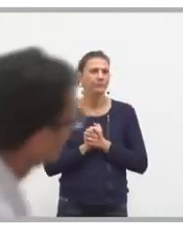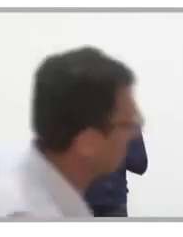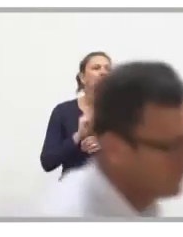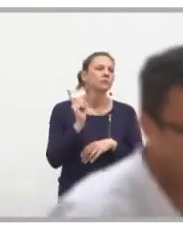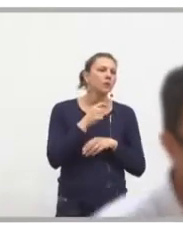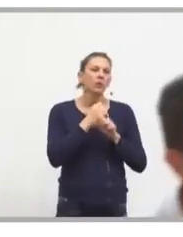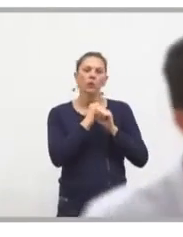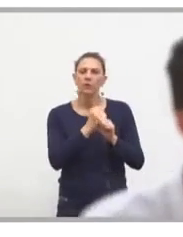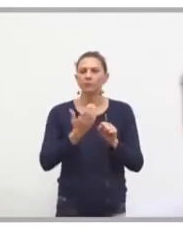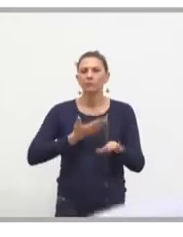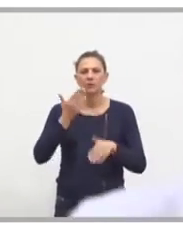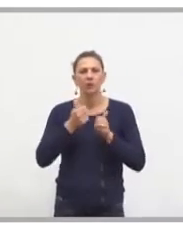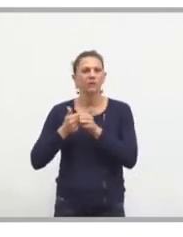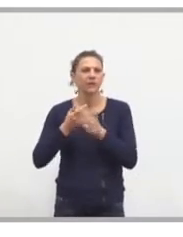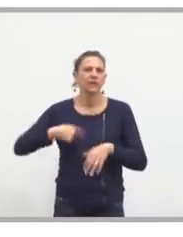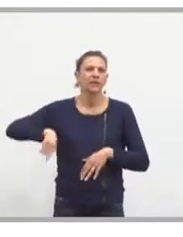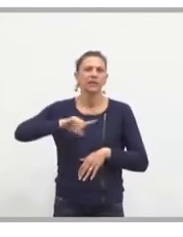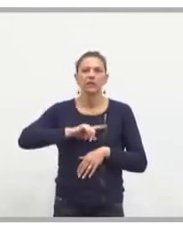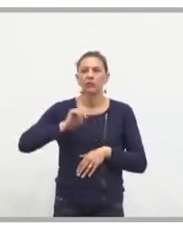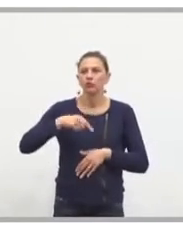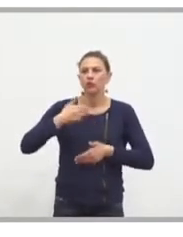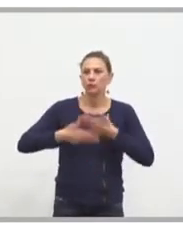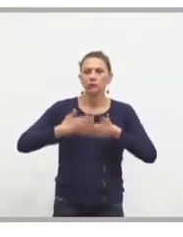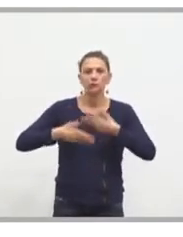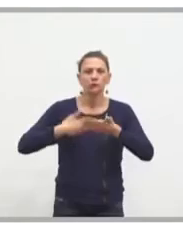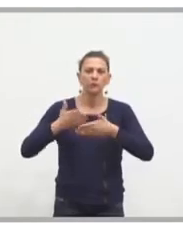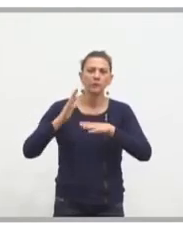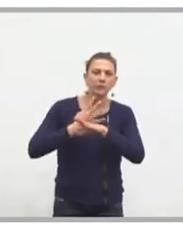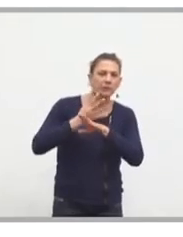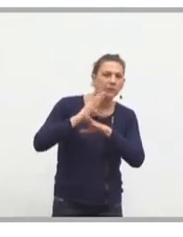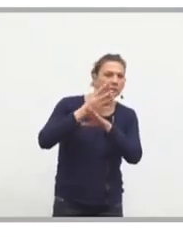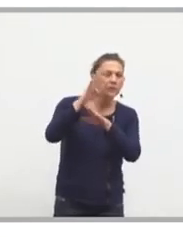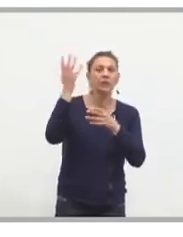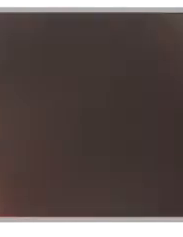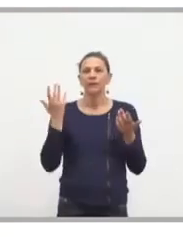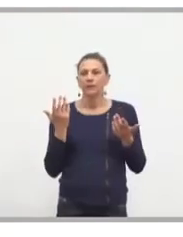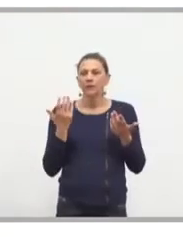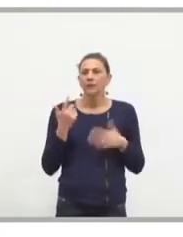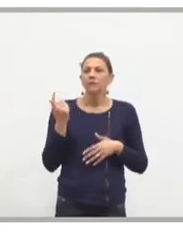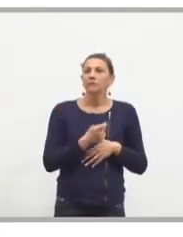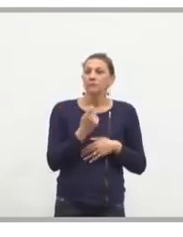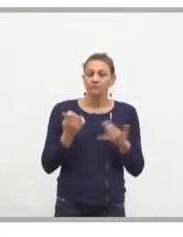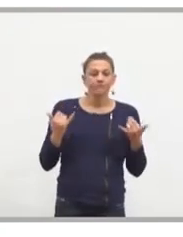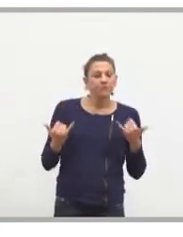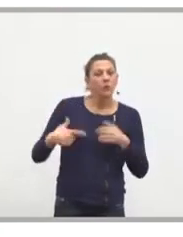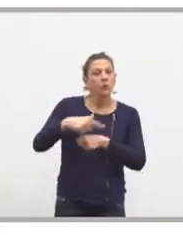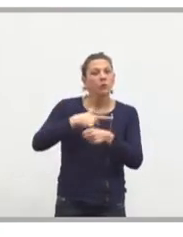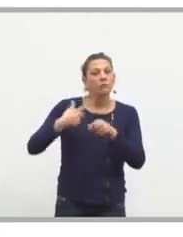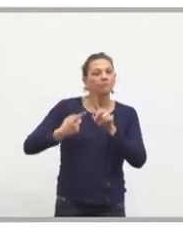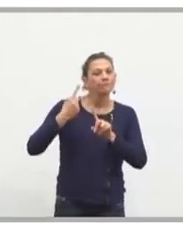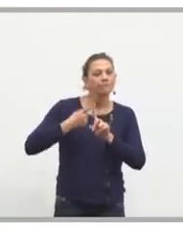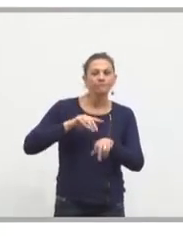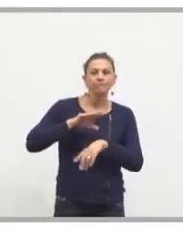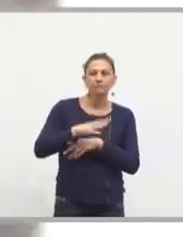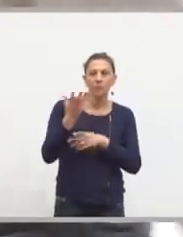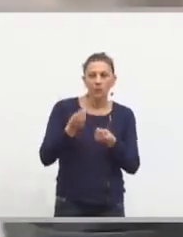collectivités sont amenées à devoir faire leurs prévisions. La caractéristique locale ici avec le développement